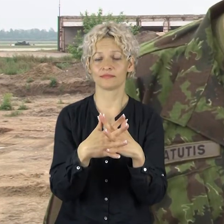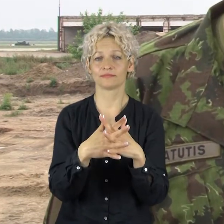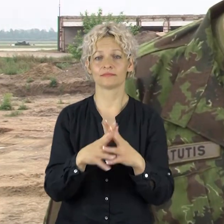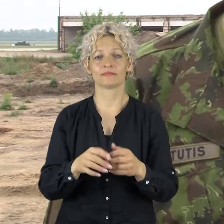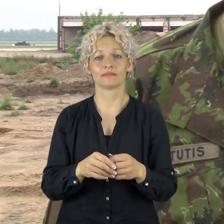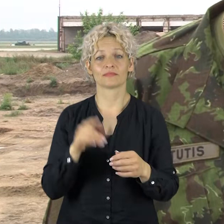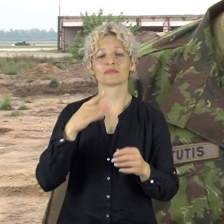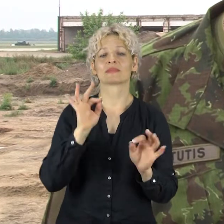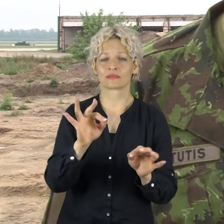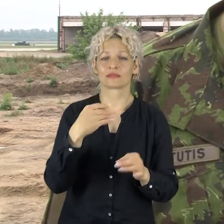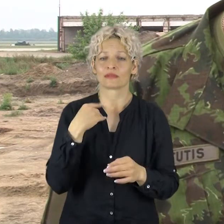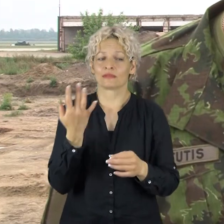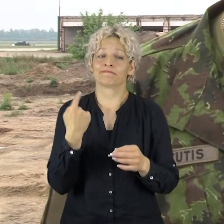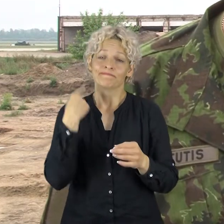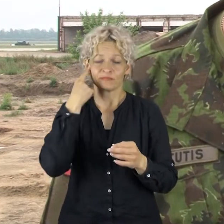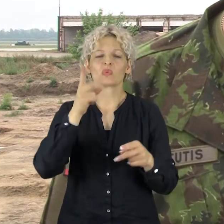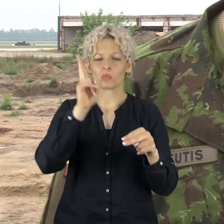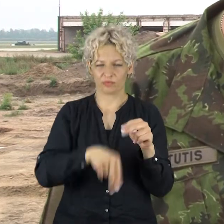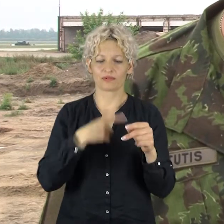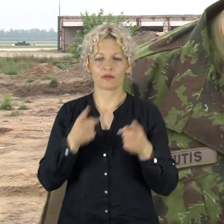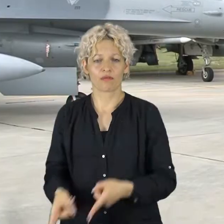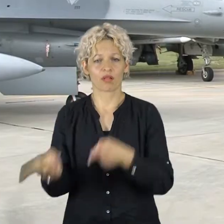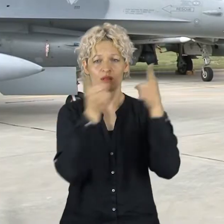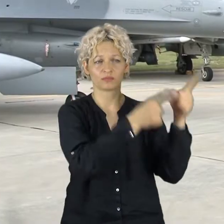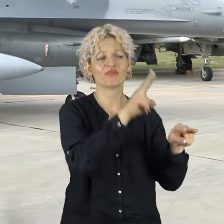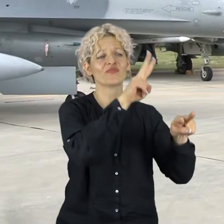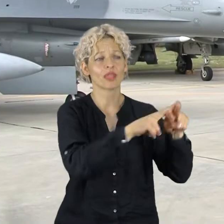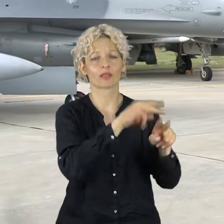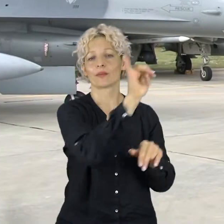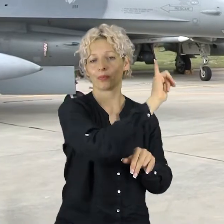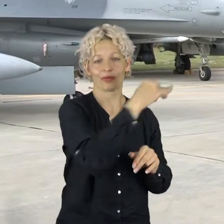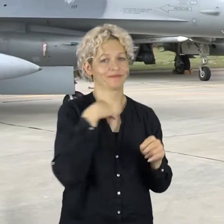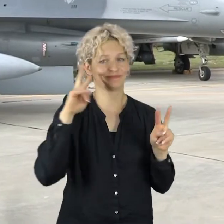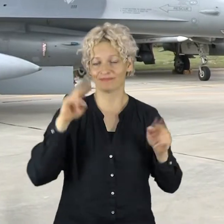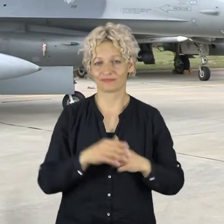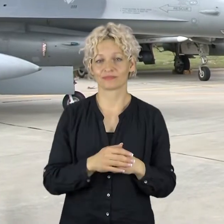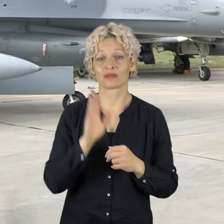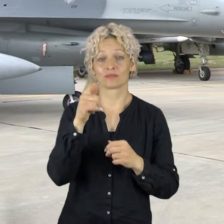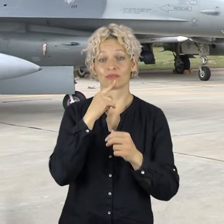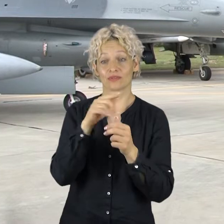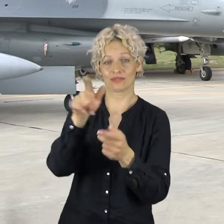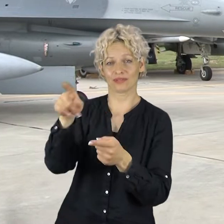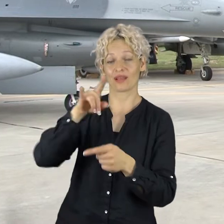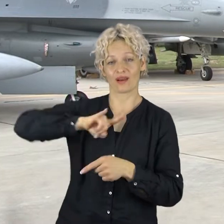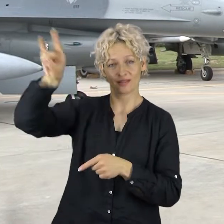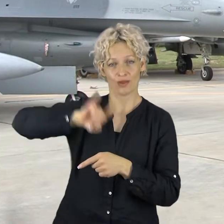nuspręsta ir surasta vietą, kur perlaidoti. Šalės duknių esantė bazė buvo pastatyta